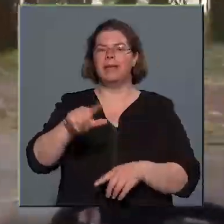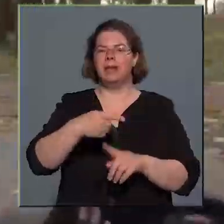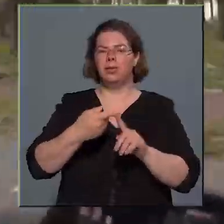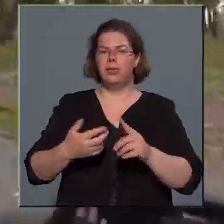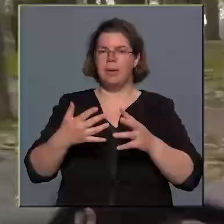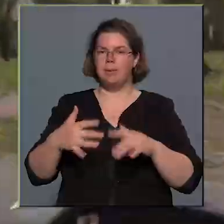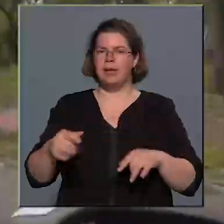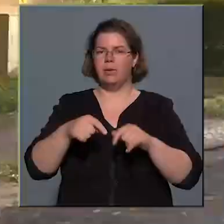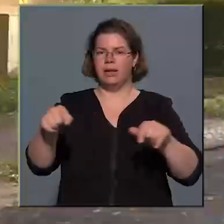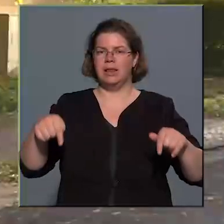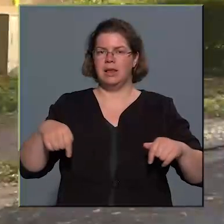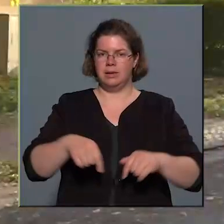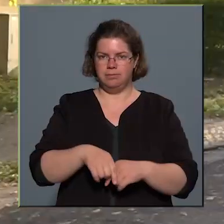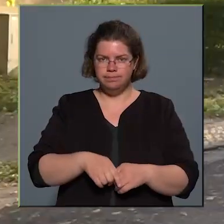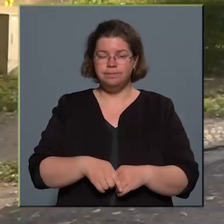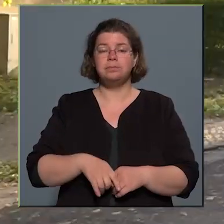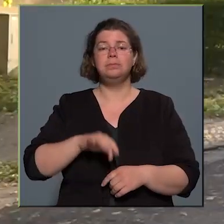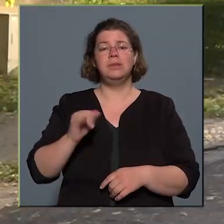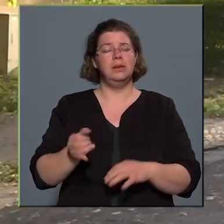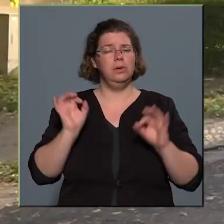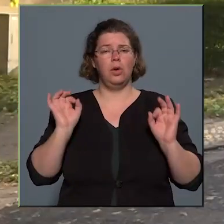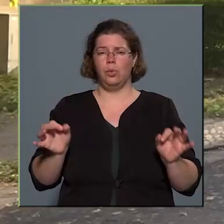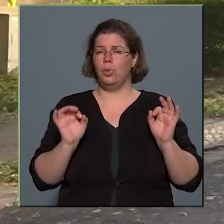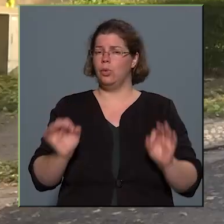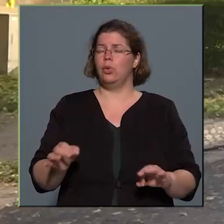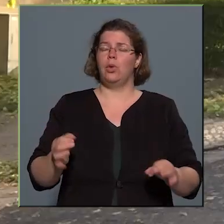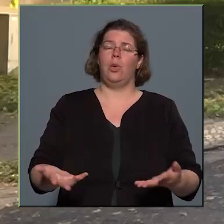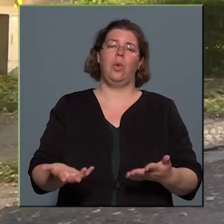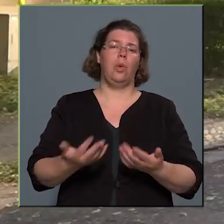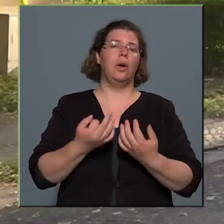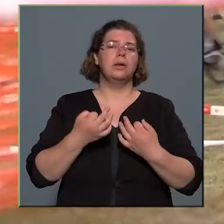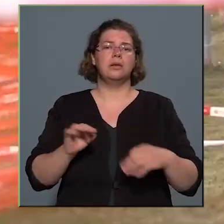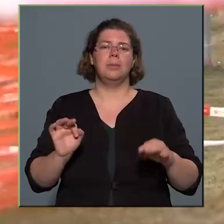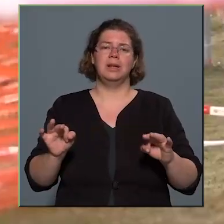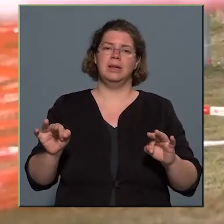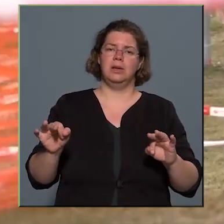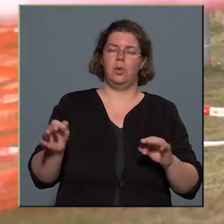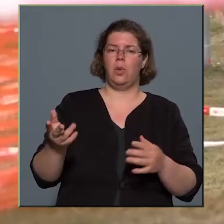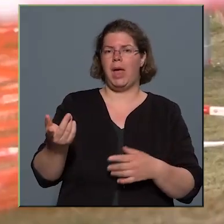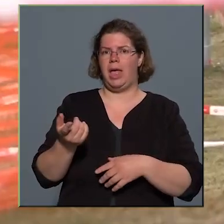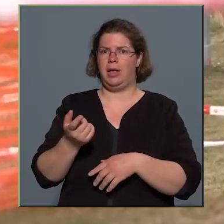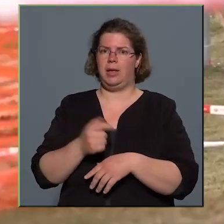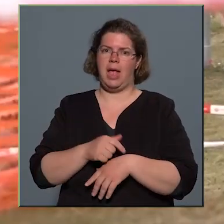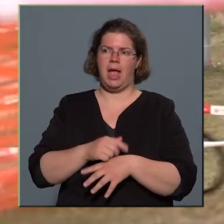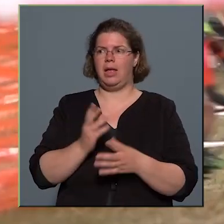Ezek nagyon jó szabadidő eltöltési lehetőséget nyújtanak a Kőbányai lakosok számára, és ezeknek is a